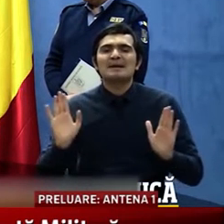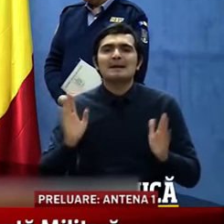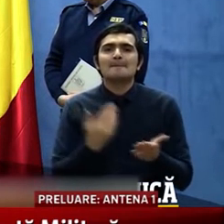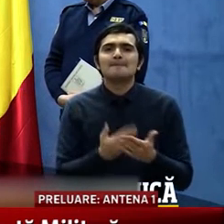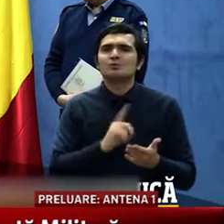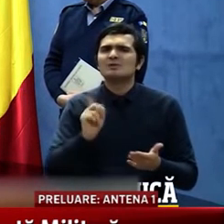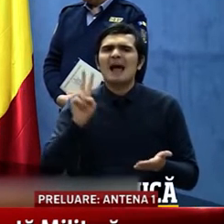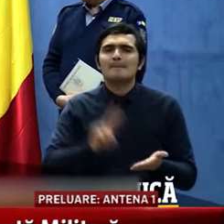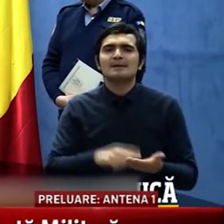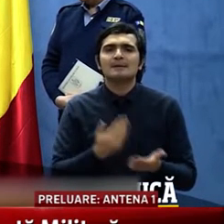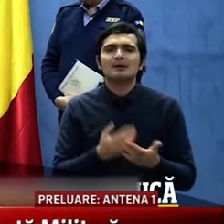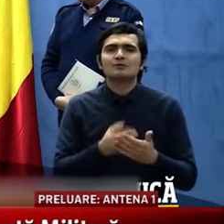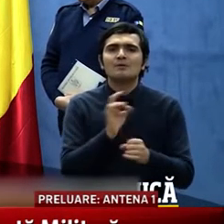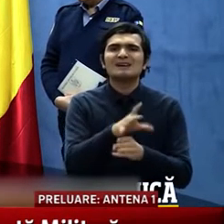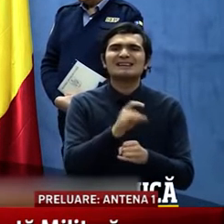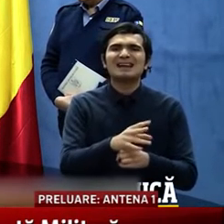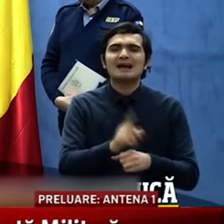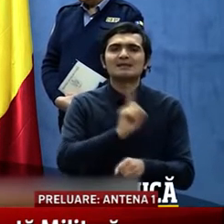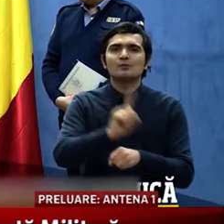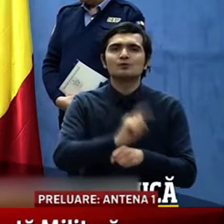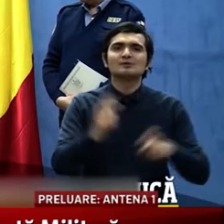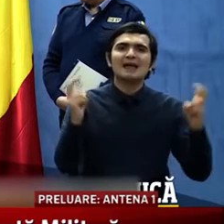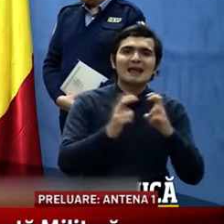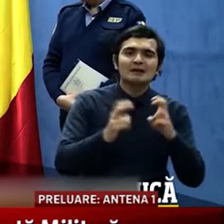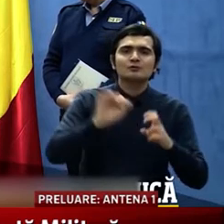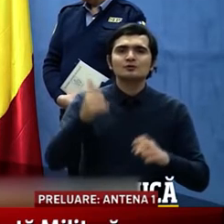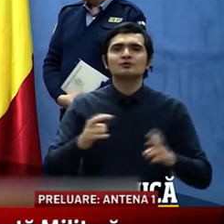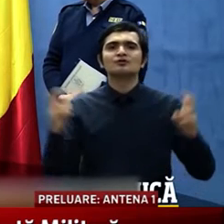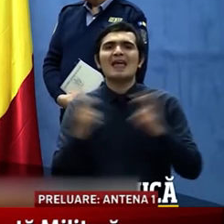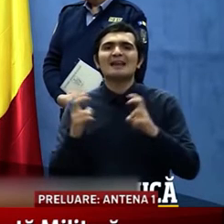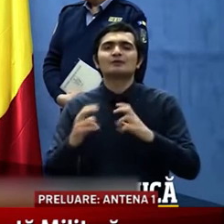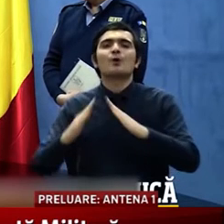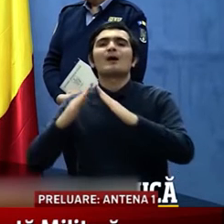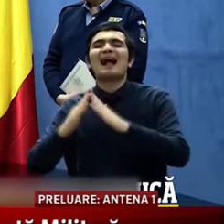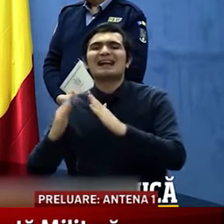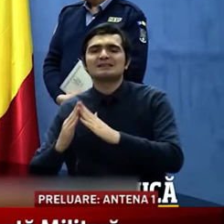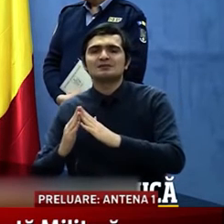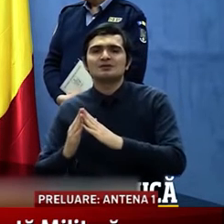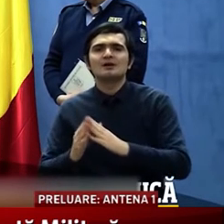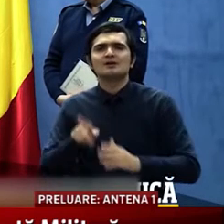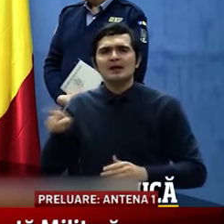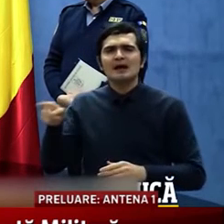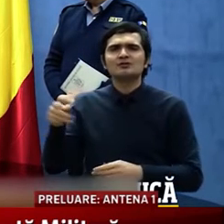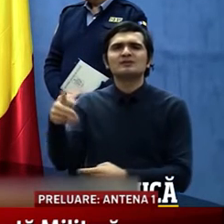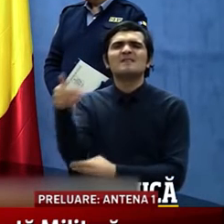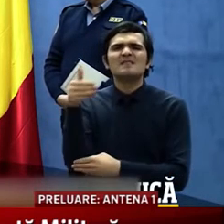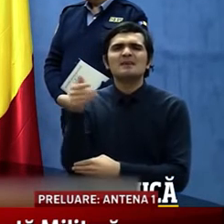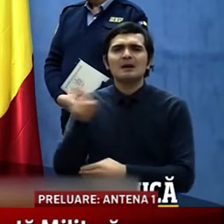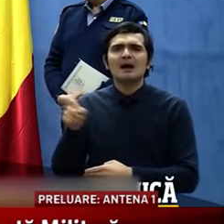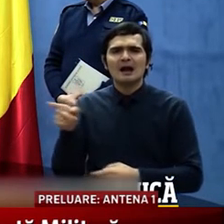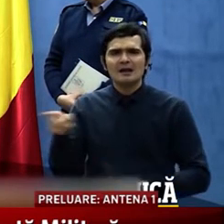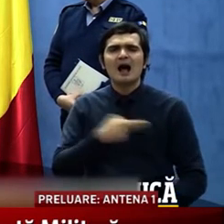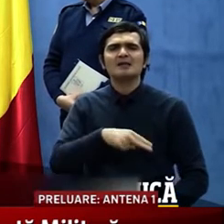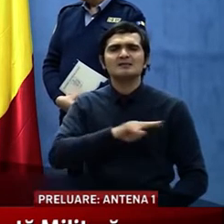produselor electronice și electrocasnice de către operatorii economici care asigură